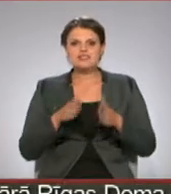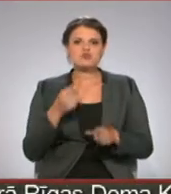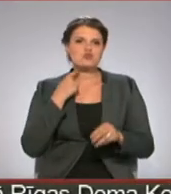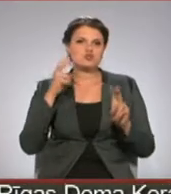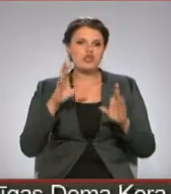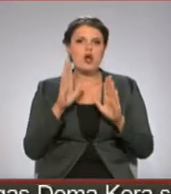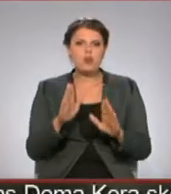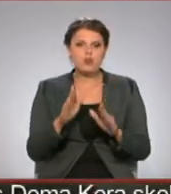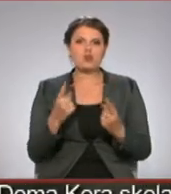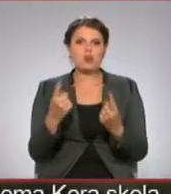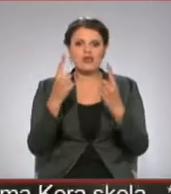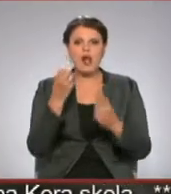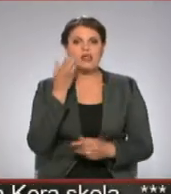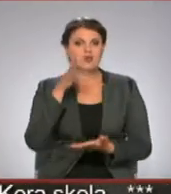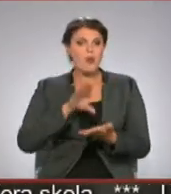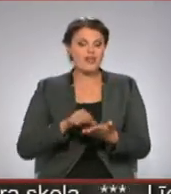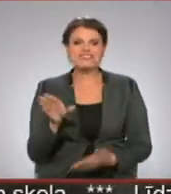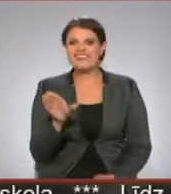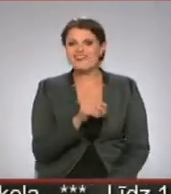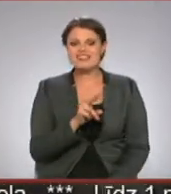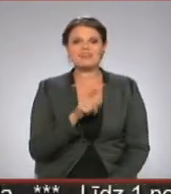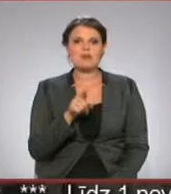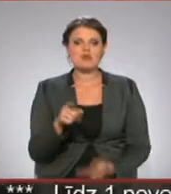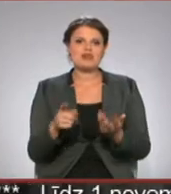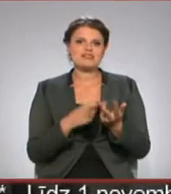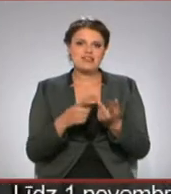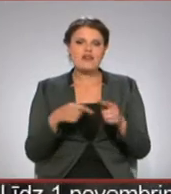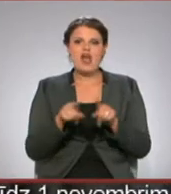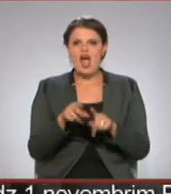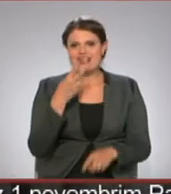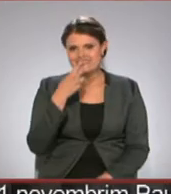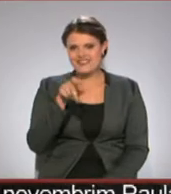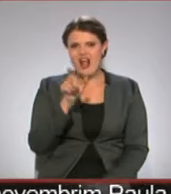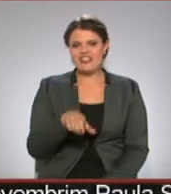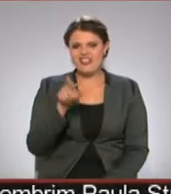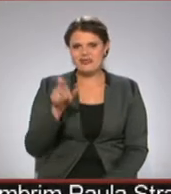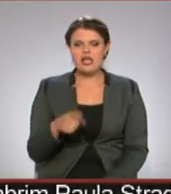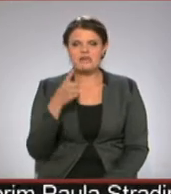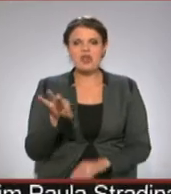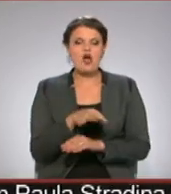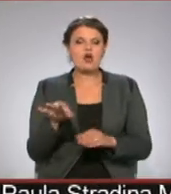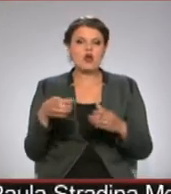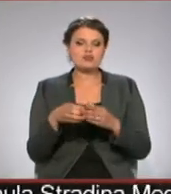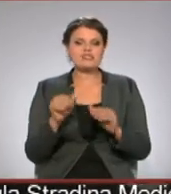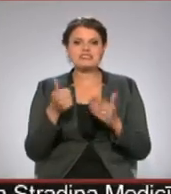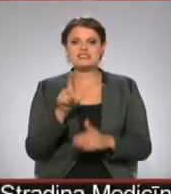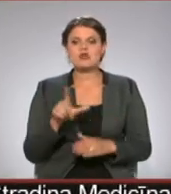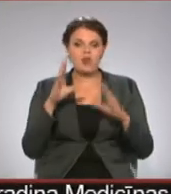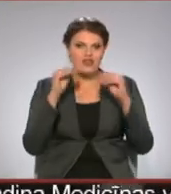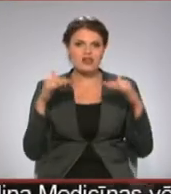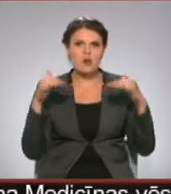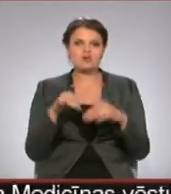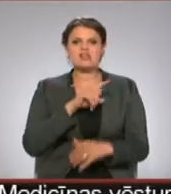būtu unikāli un izglītojoši pieredze it visiem, to skaitā arī skatītājiem. Vienā koncertā sastāju jūliju vakarā